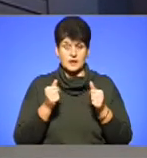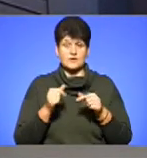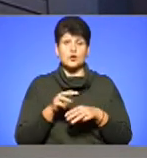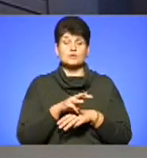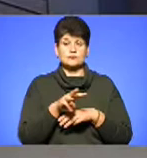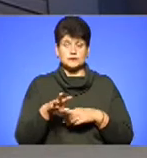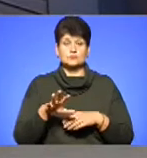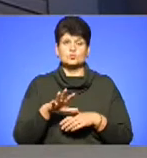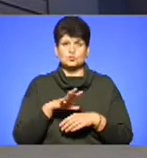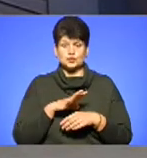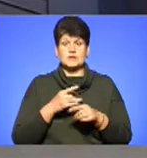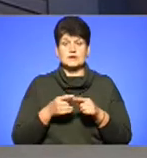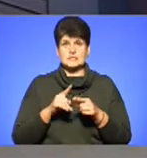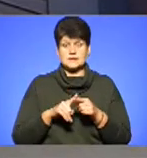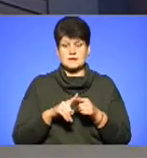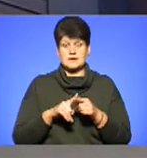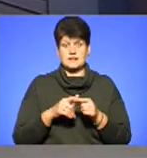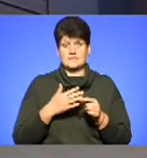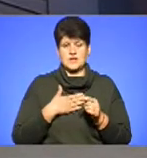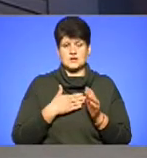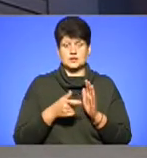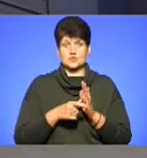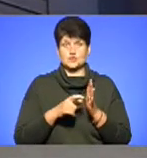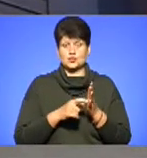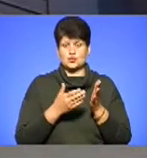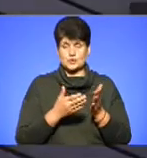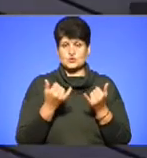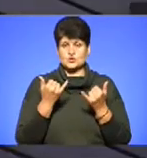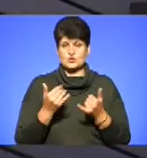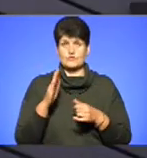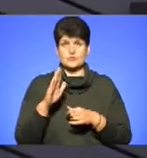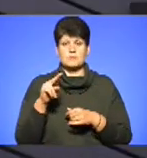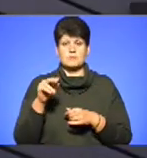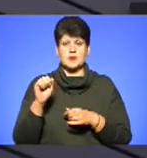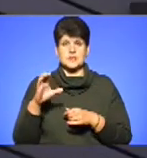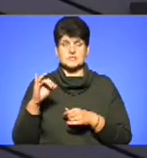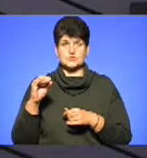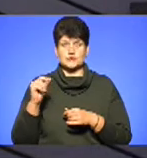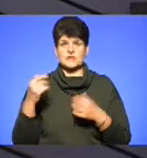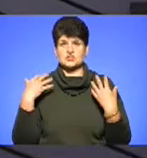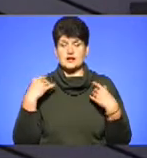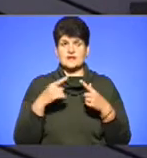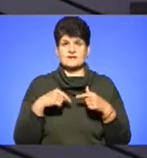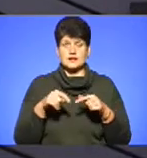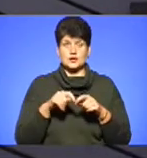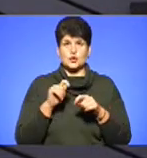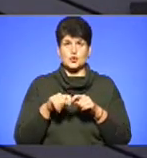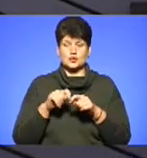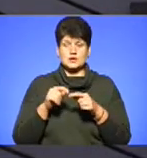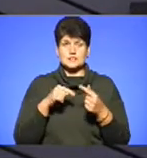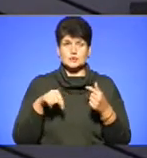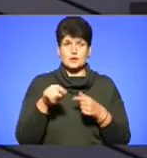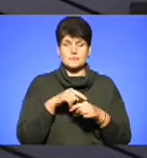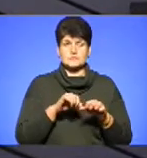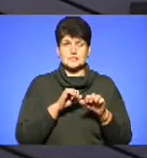цю речовину. Але ось в нашій студії сьогодні Володимир Пасічнюк, начальник відділу контролю за обігом засобів